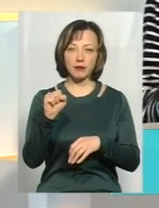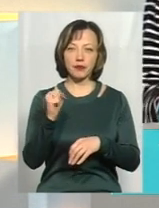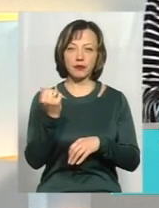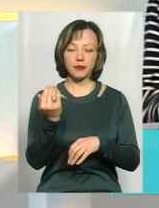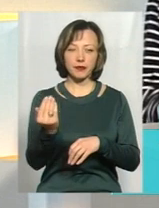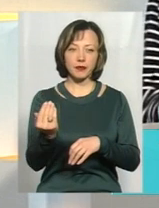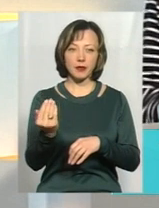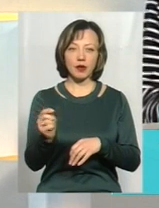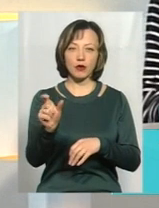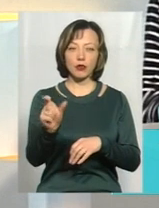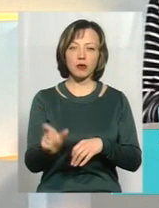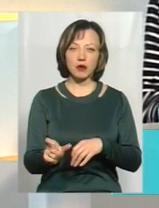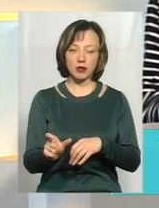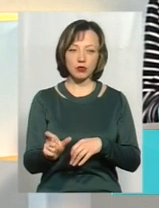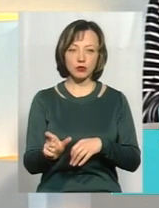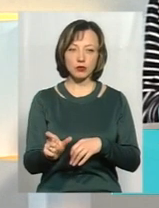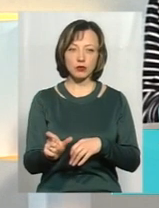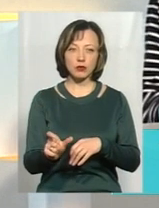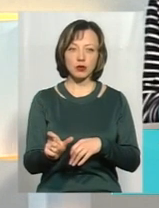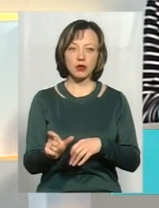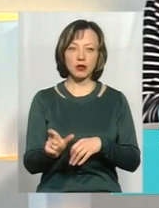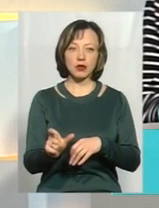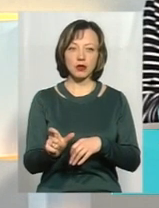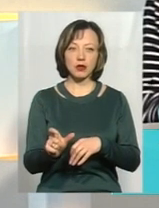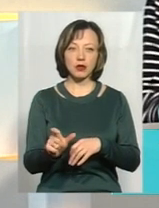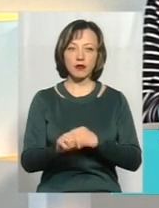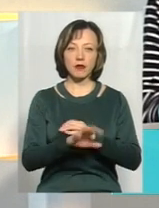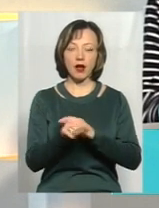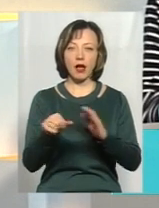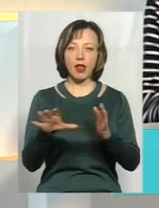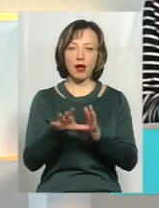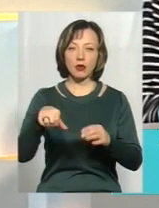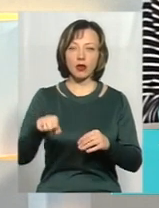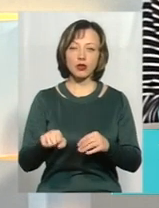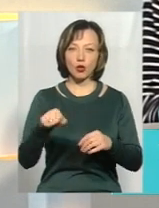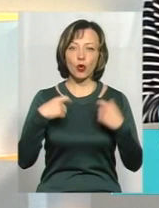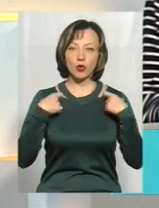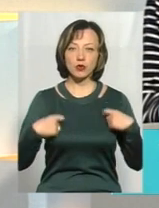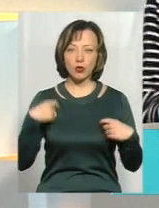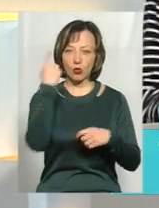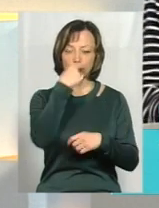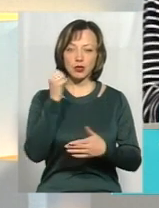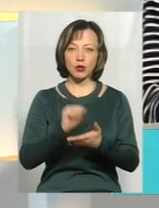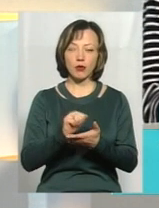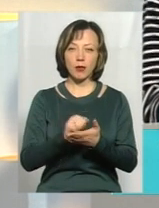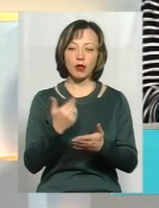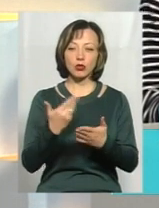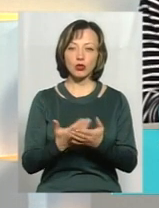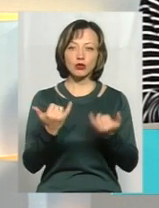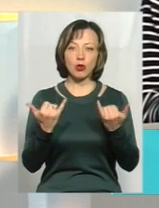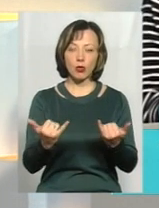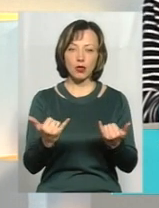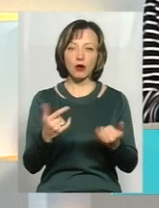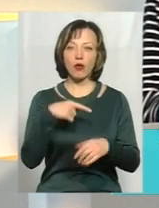належить громадянину. І звідки викрала електронасос та рюкзак, в якому знаходилися особисті документи. Отож, сьогодні ми